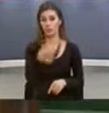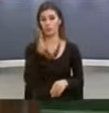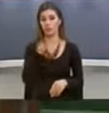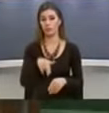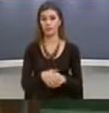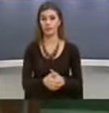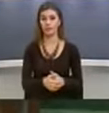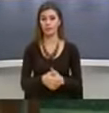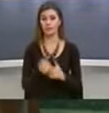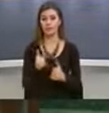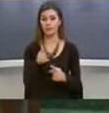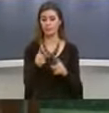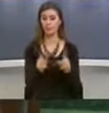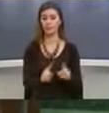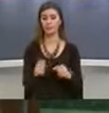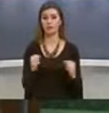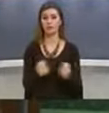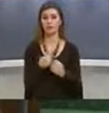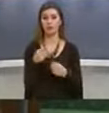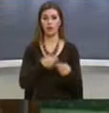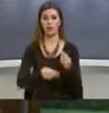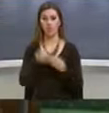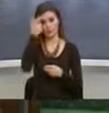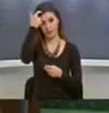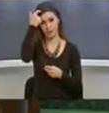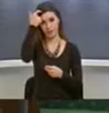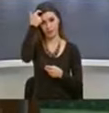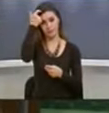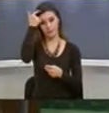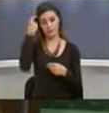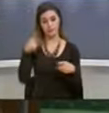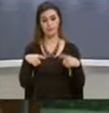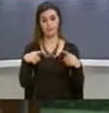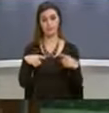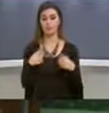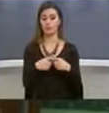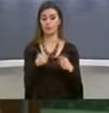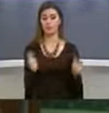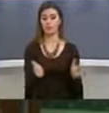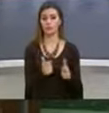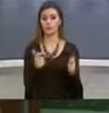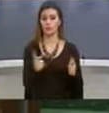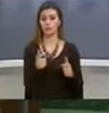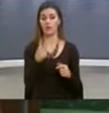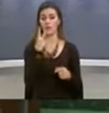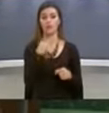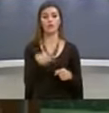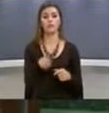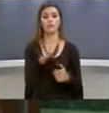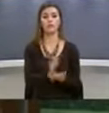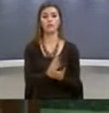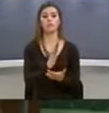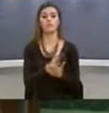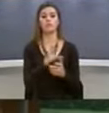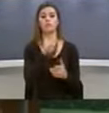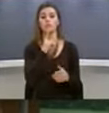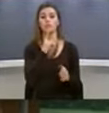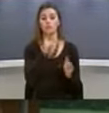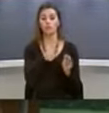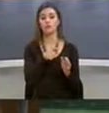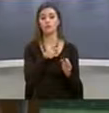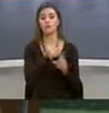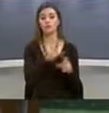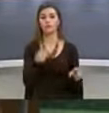Në këtë gjendje të rëndë ekonomike, politike, sociale, ku shkak i kësoj ka qenë migrimi i